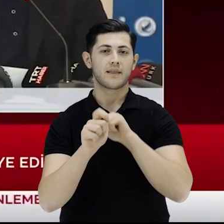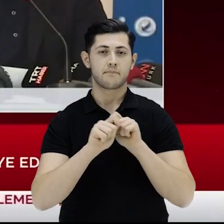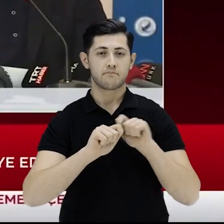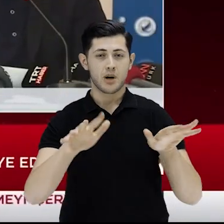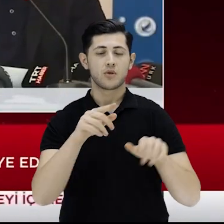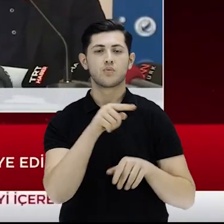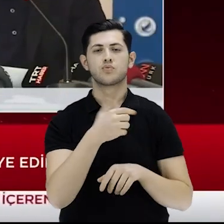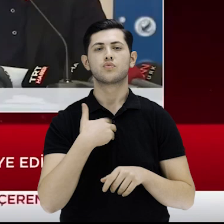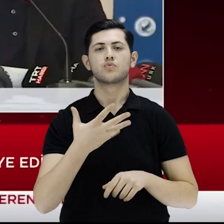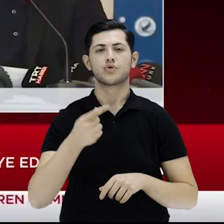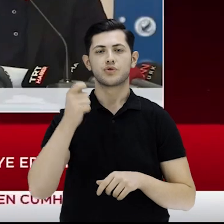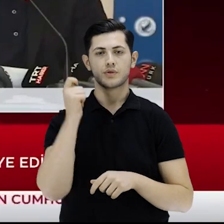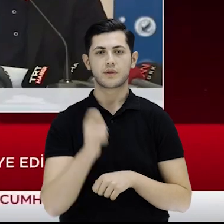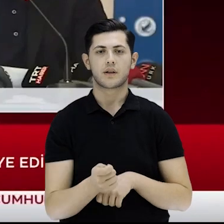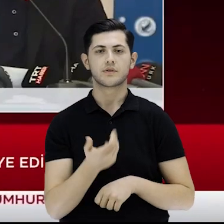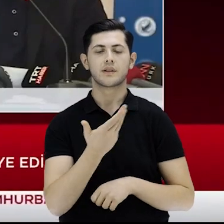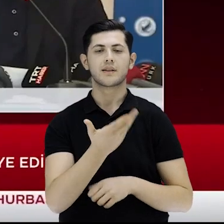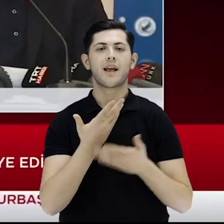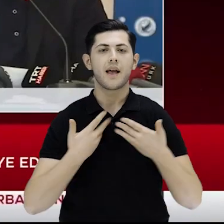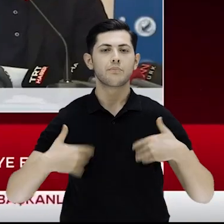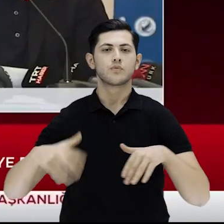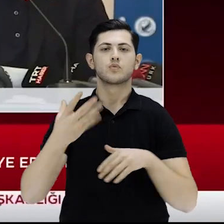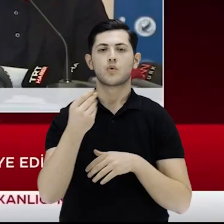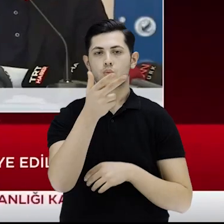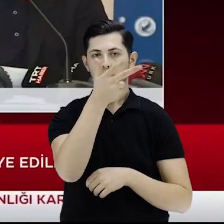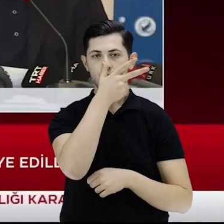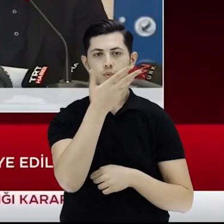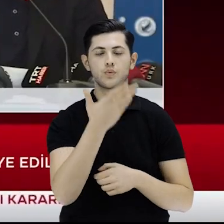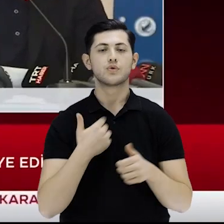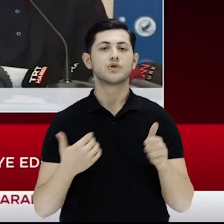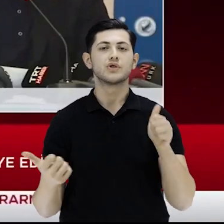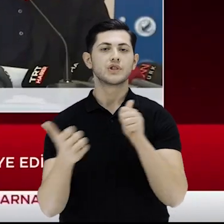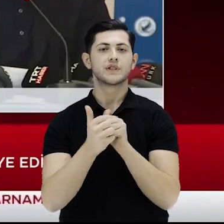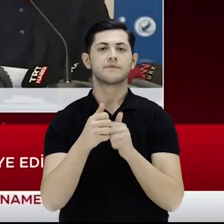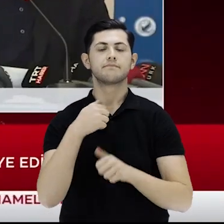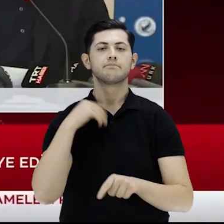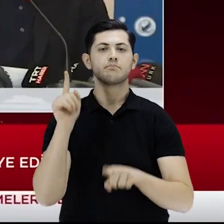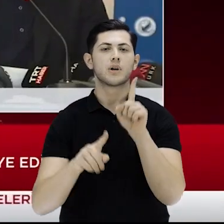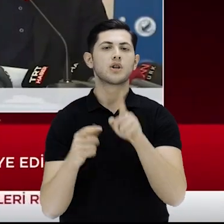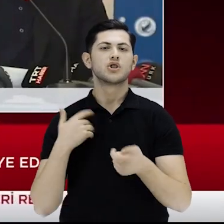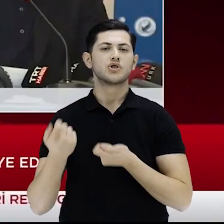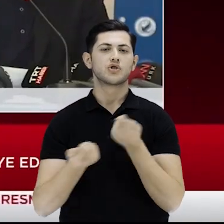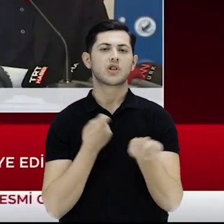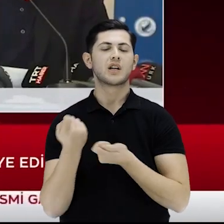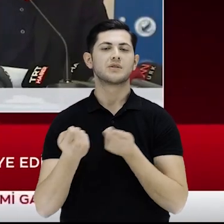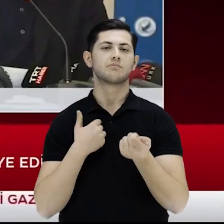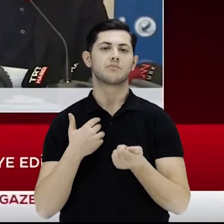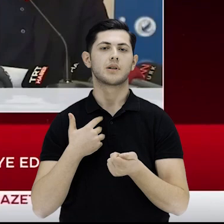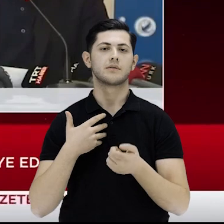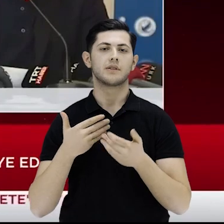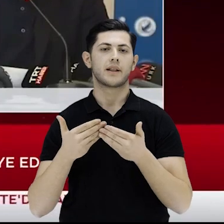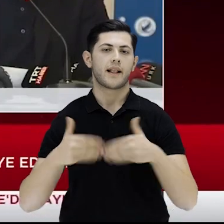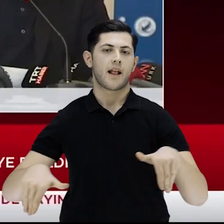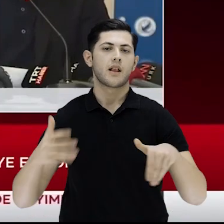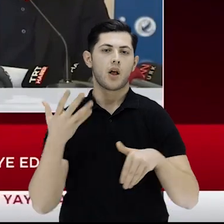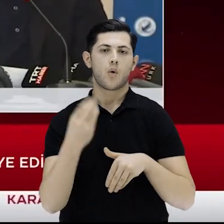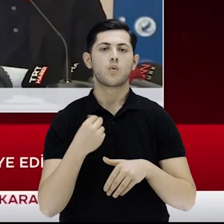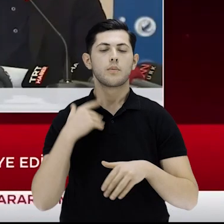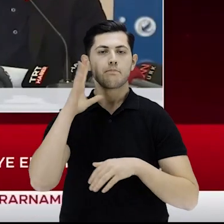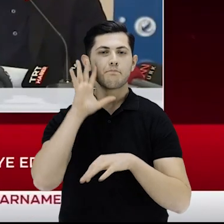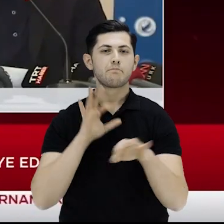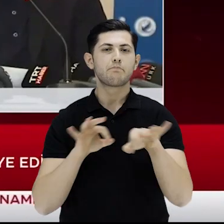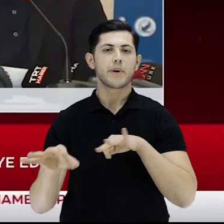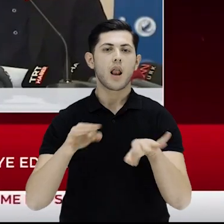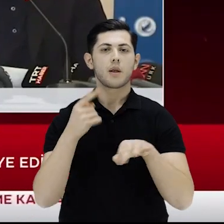bu hakikaten hepimizi hem üzüyor, hem de bazen çalışmaktan da alık oluyor. Bazen